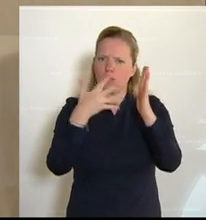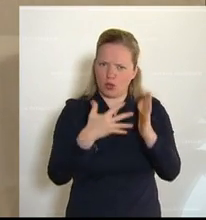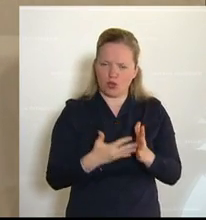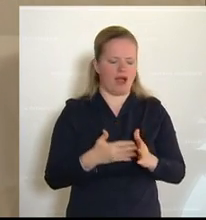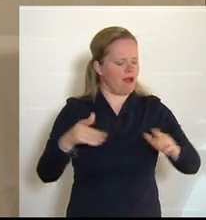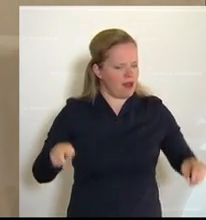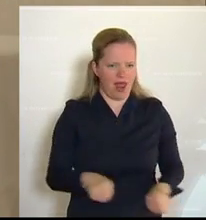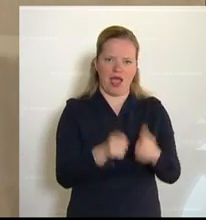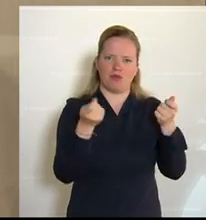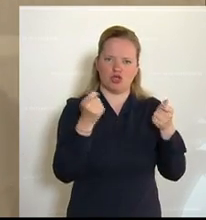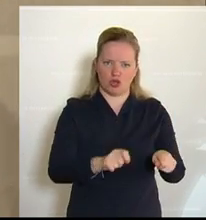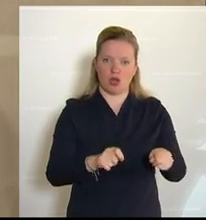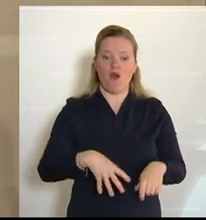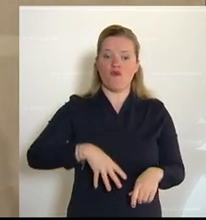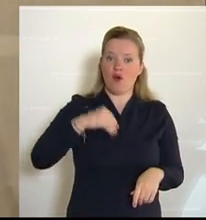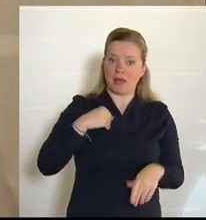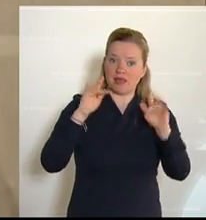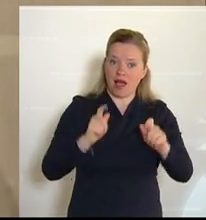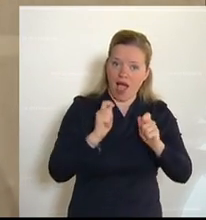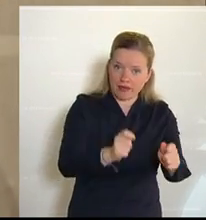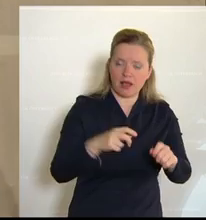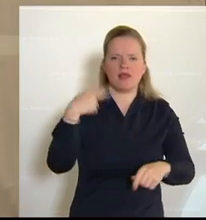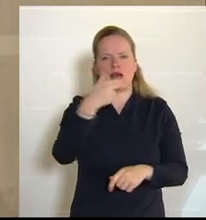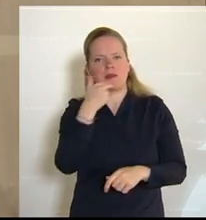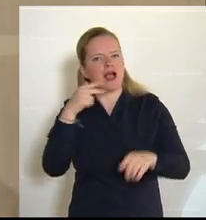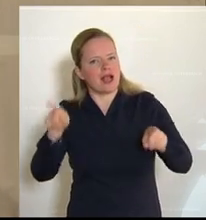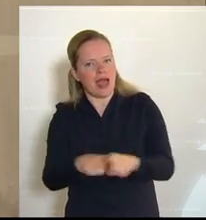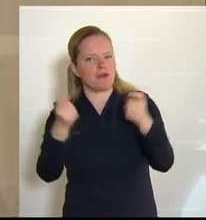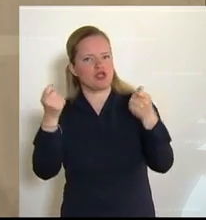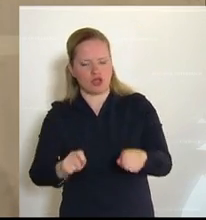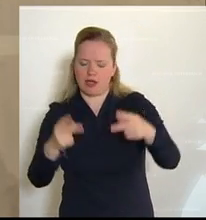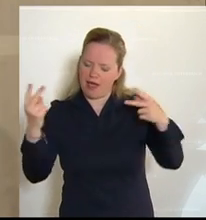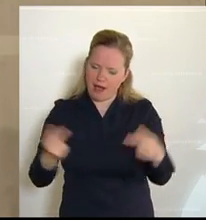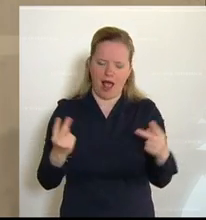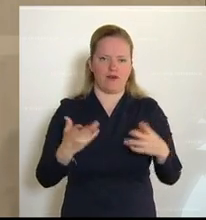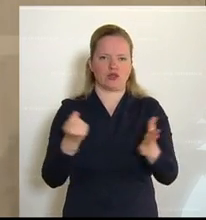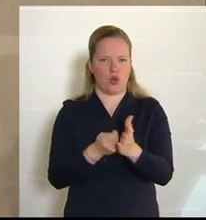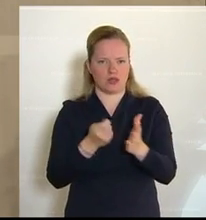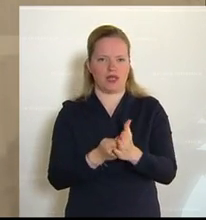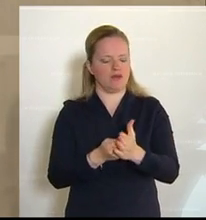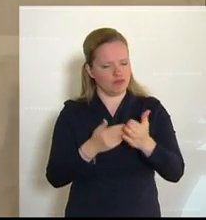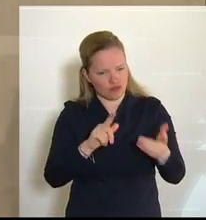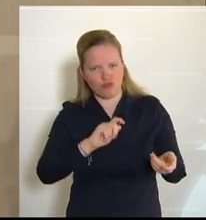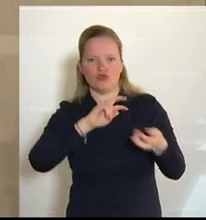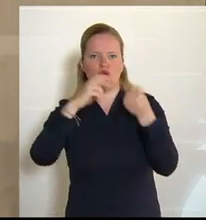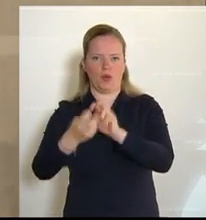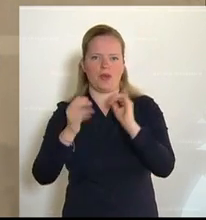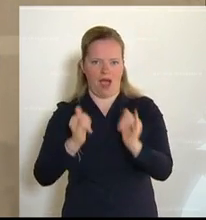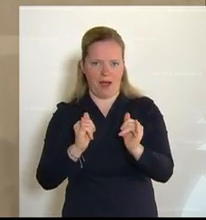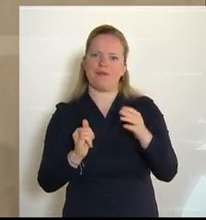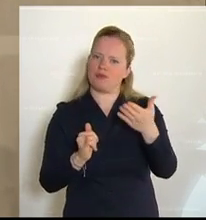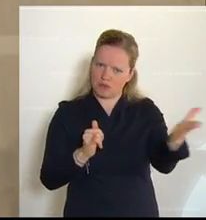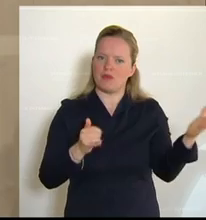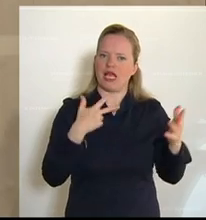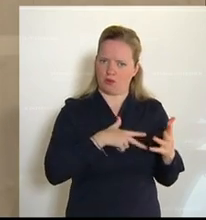Vormittag ein Antrag eingebracht und am Nachmittag beschlossen. Koste es, was es wolle, um das umzumünzen. Aber wie es geht darum,